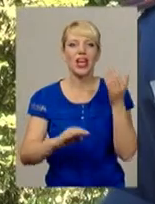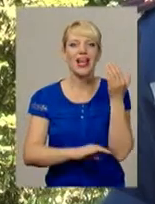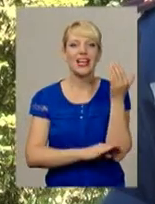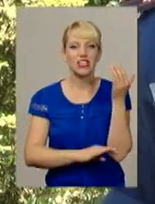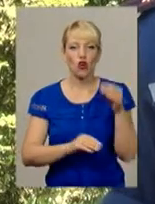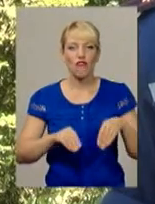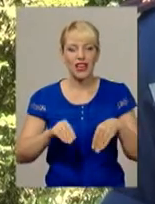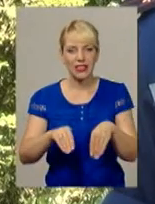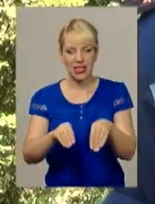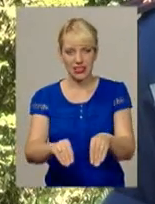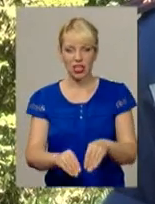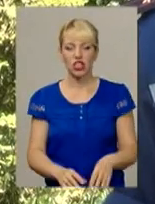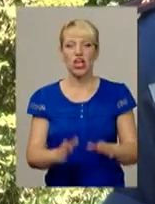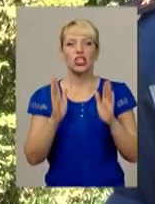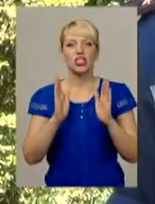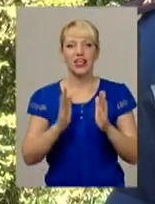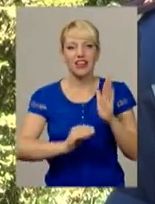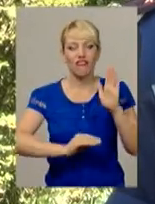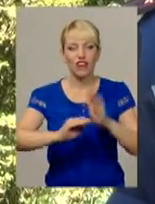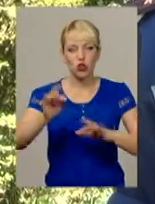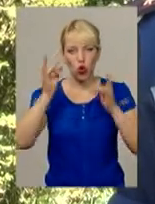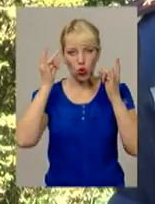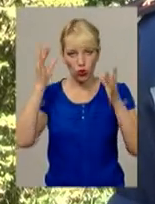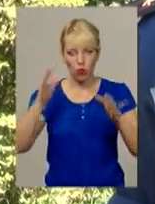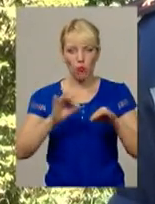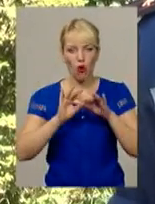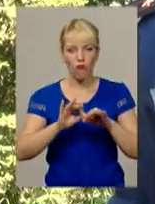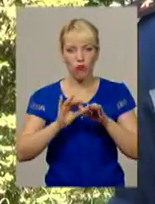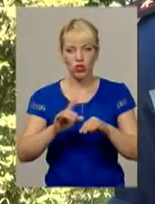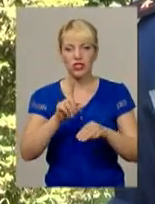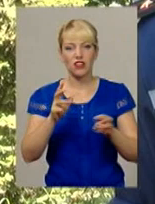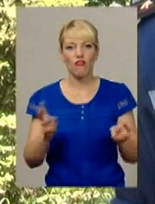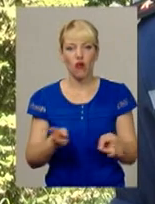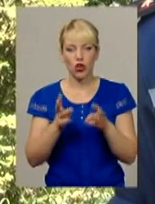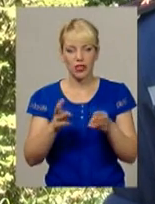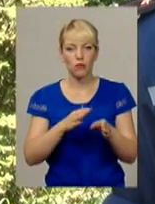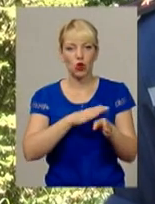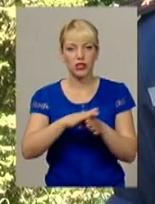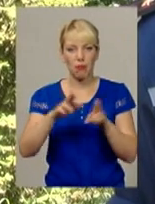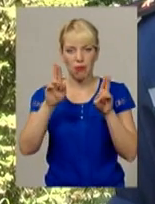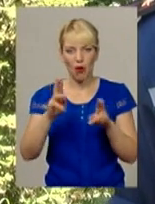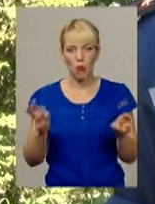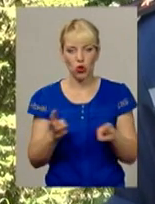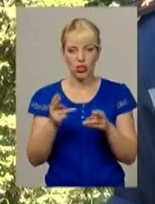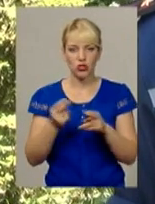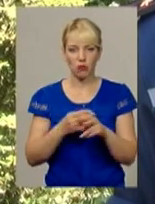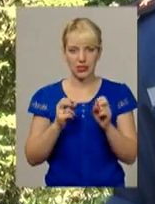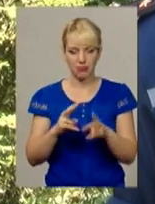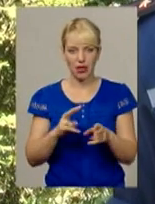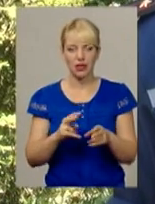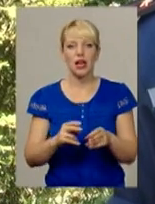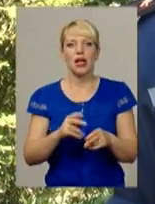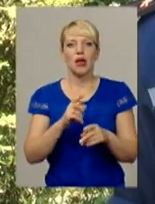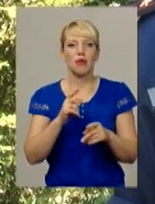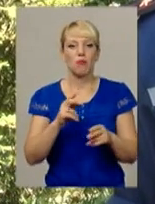Пам'ятайте, що лише висока культура поводження з вогнем дотримання правил пожежної безпеки позбавить вас біди і